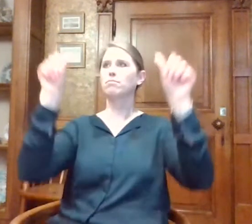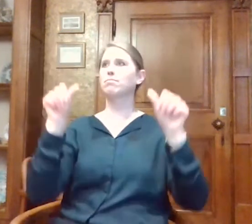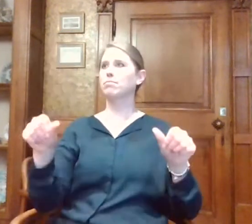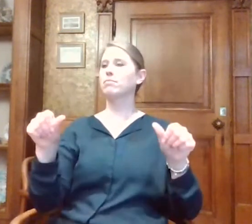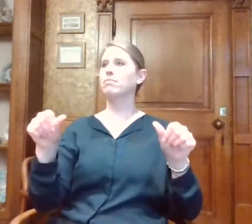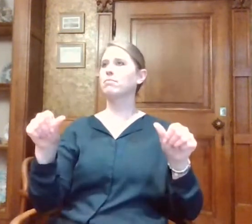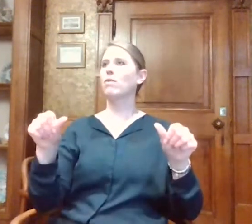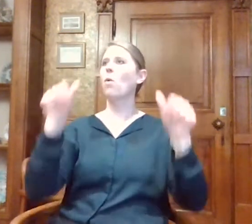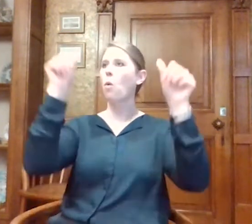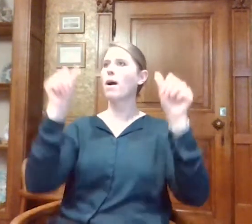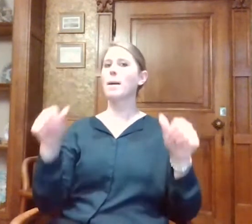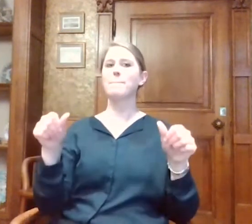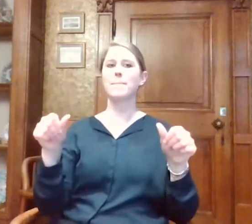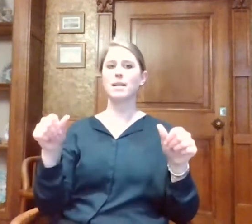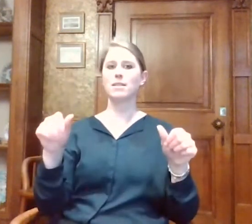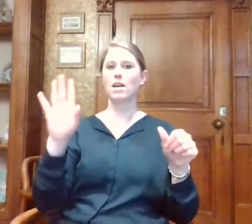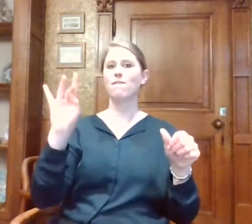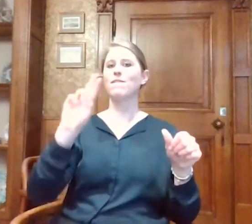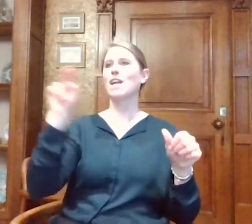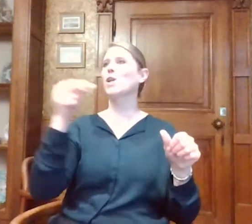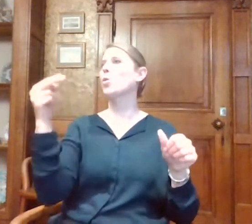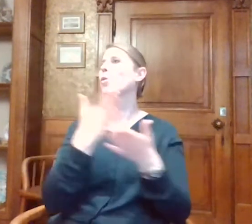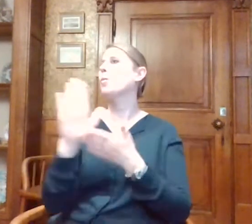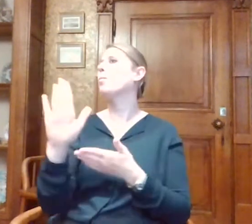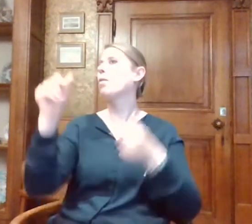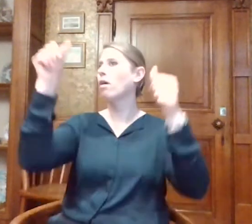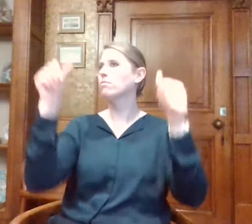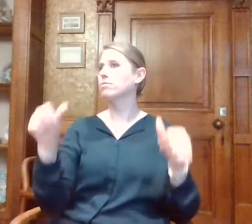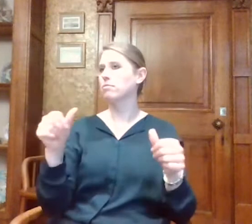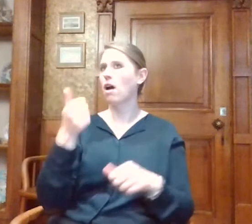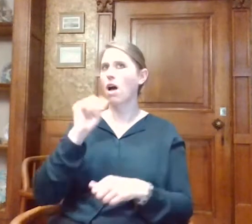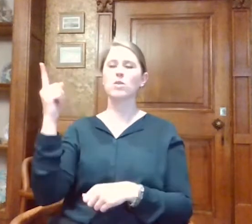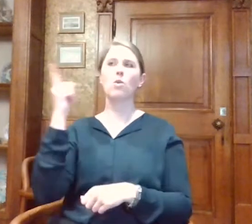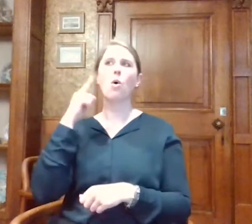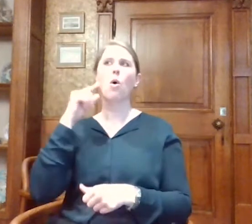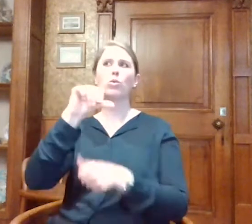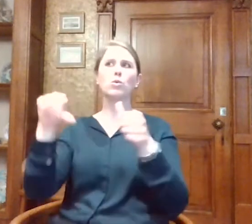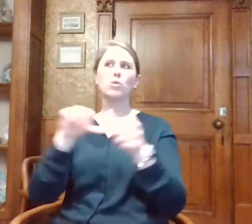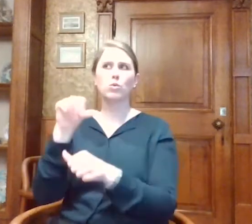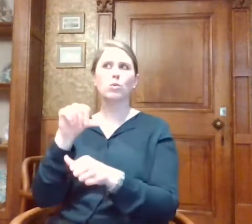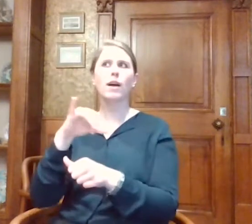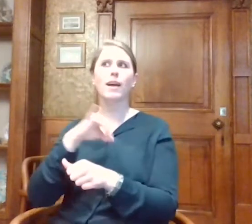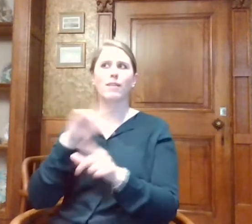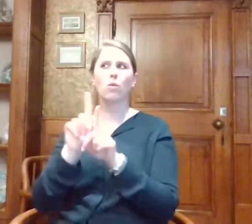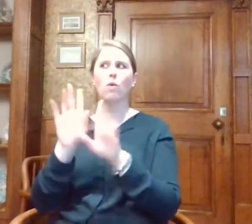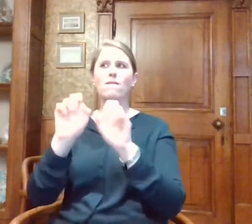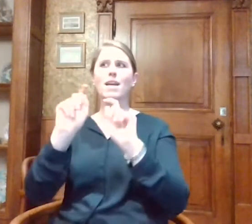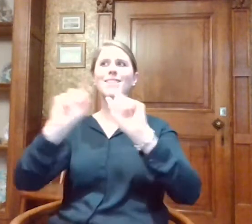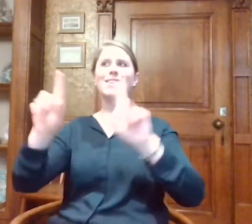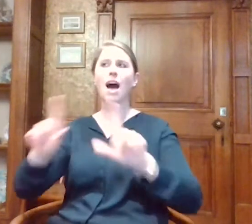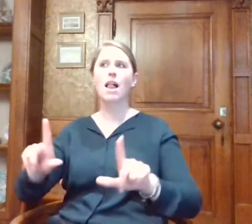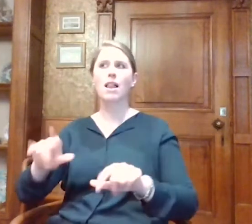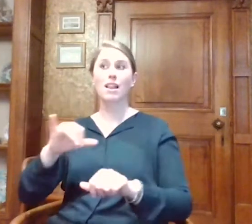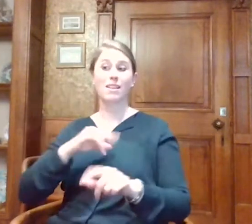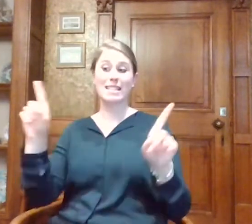40 euro per stuk. Als je weet dat je voor de gewone audiotour, waarbij je ook verschillende talen hebt, dan